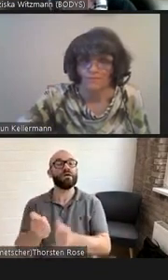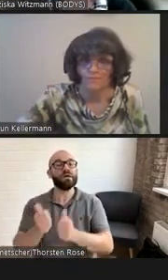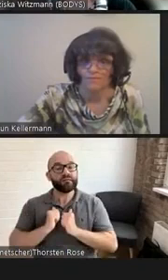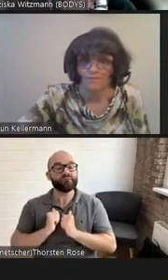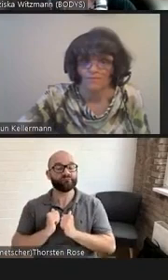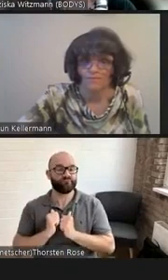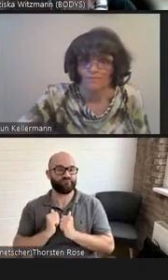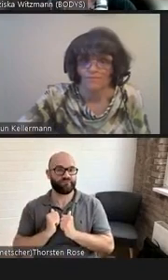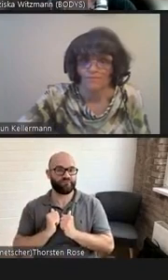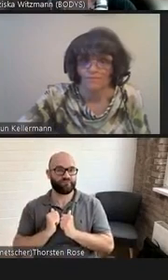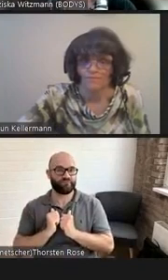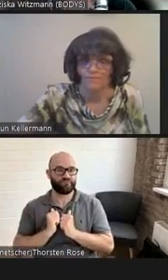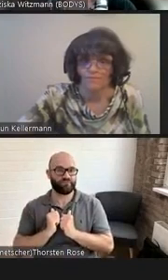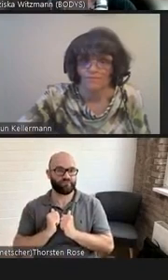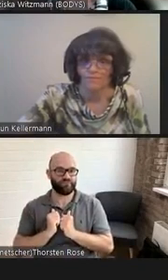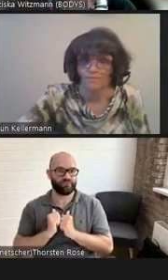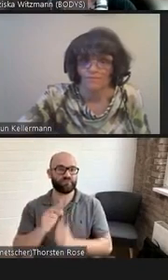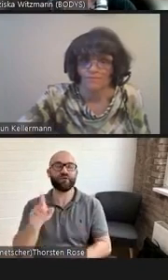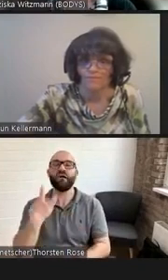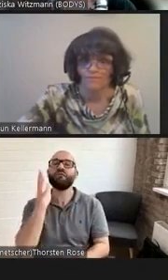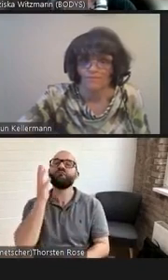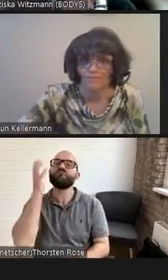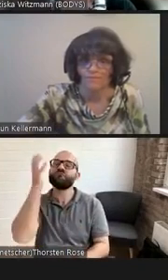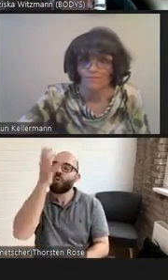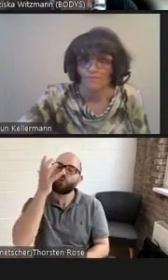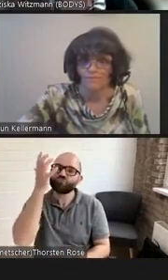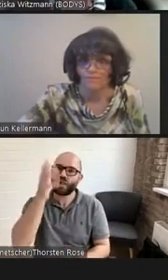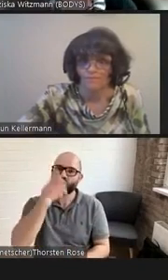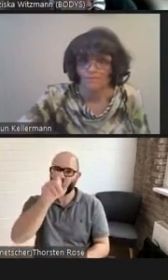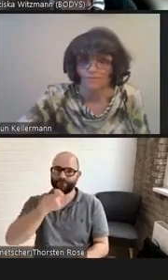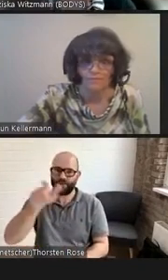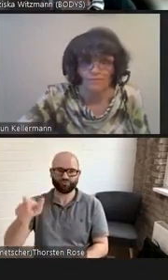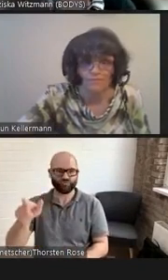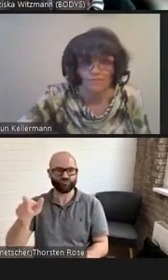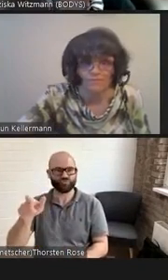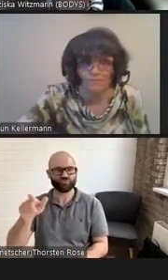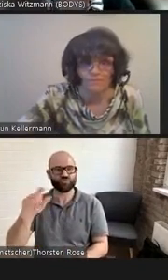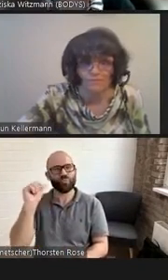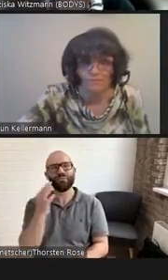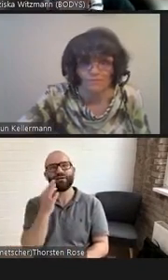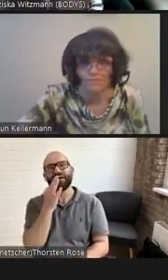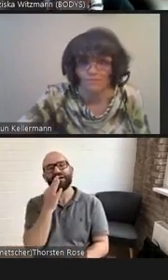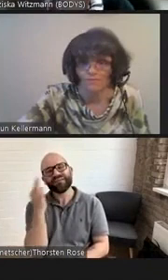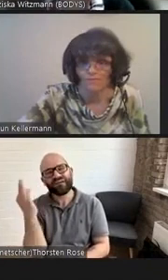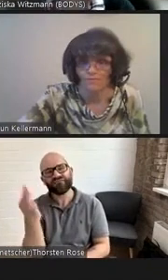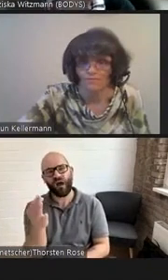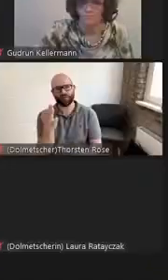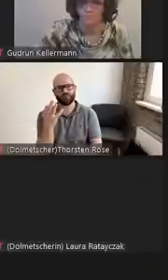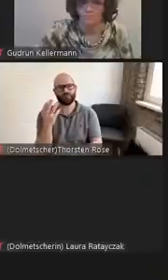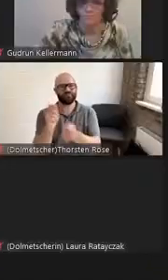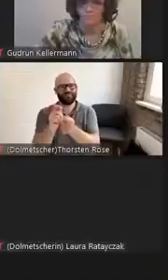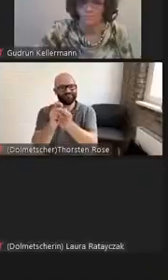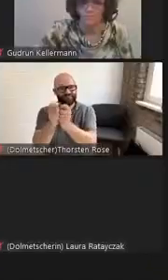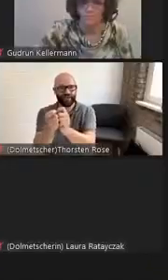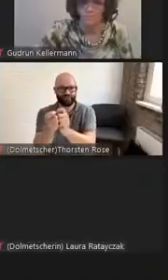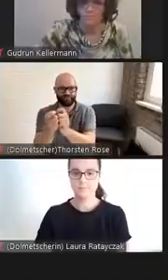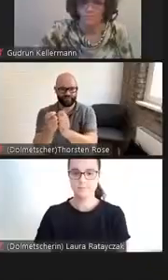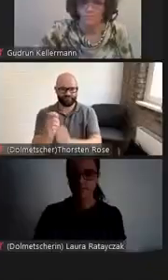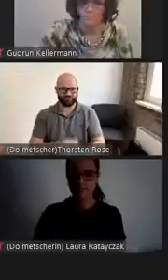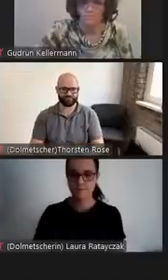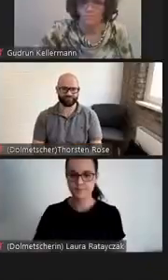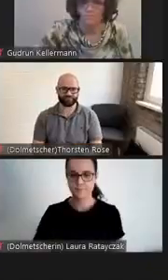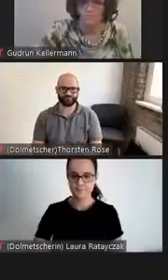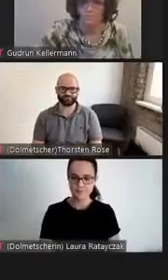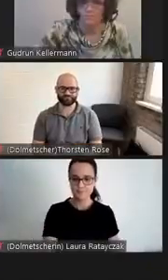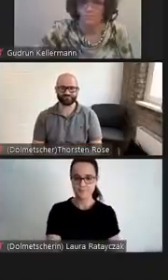in der Welt zu hinterfragen und zu verändern. Das gilt, wie ich